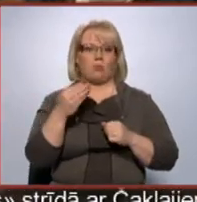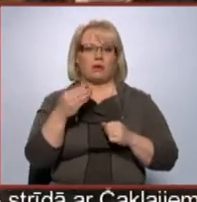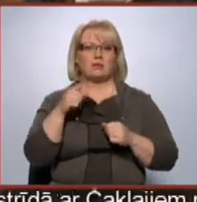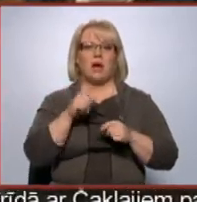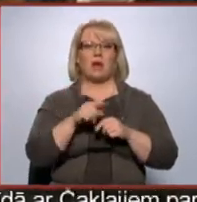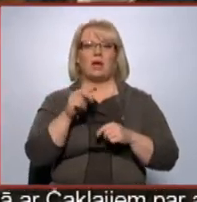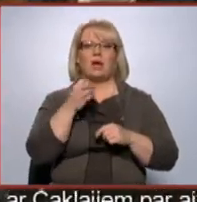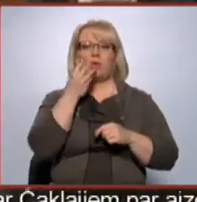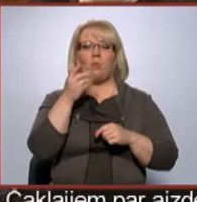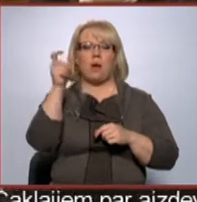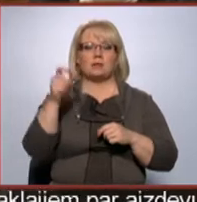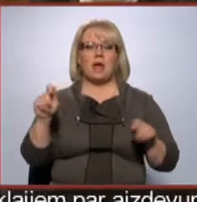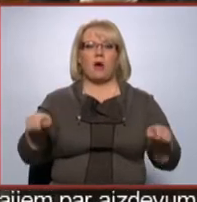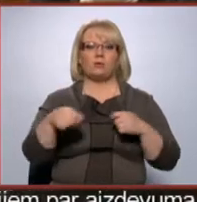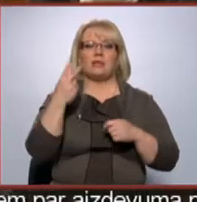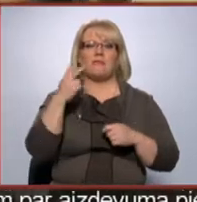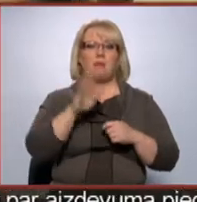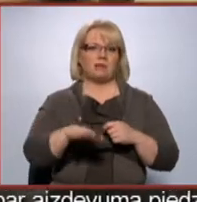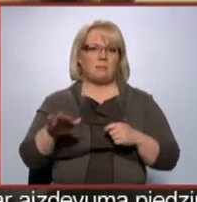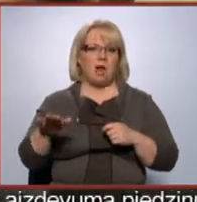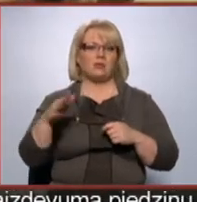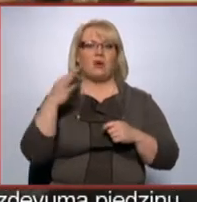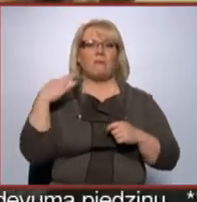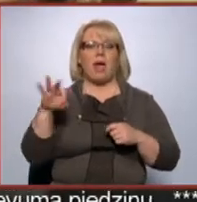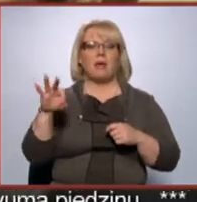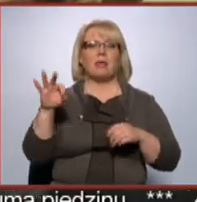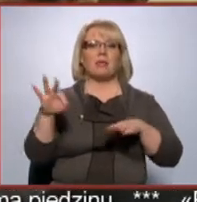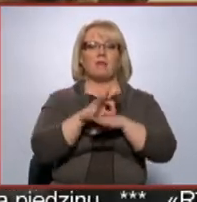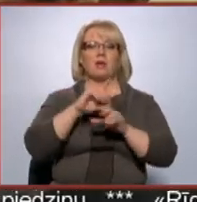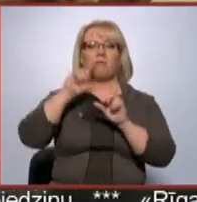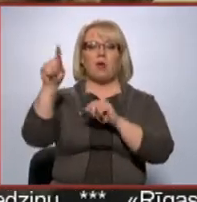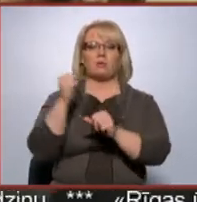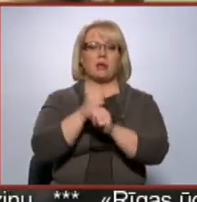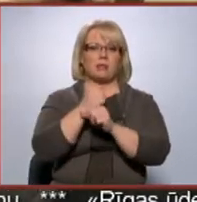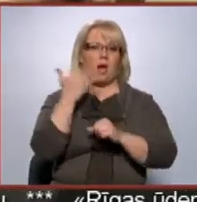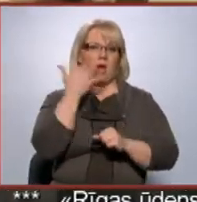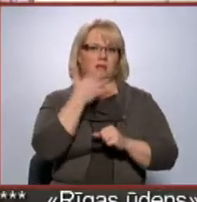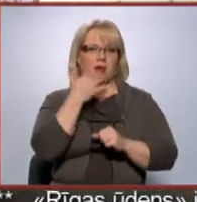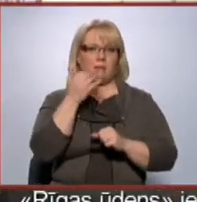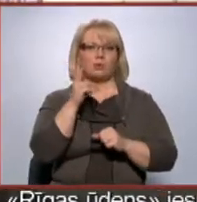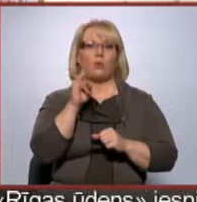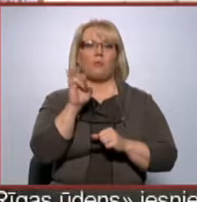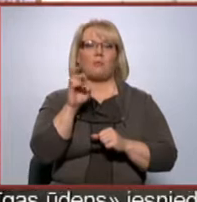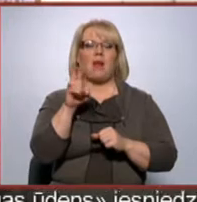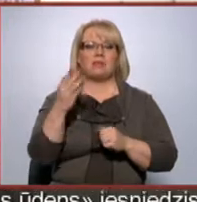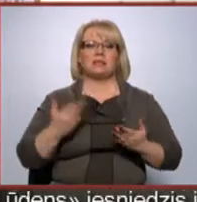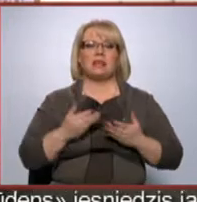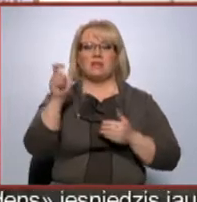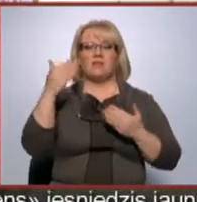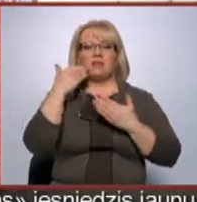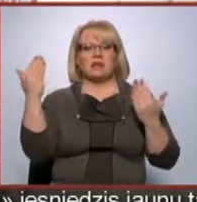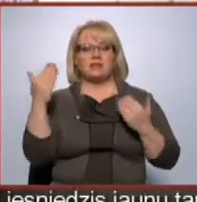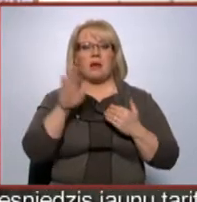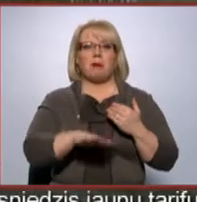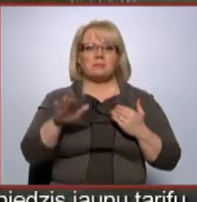Roza šobrīd audzina divas mazbērnus, jo meita kopā ar vīru devsies peļņā uz ārzemēm. Kupravas iedzīvotāja nezina, vai